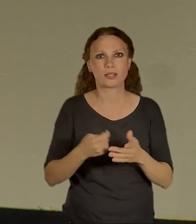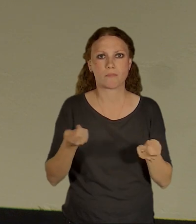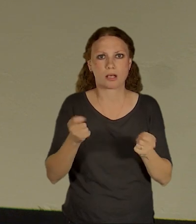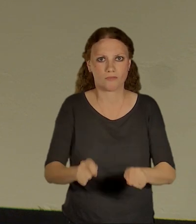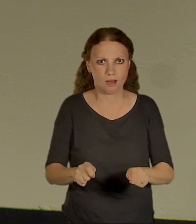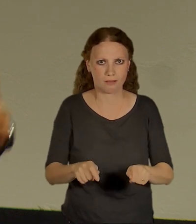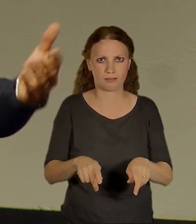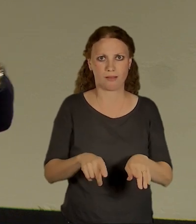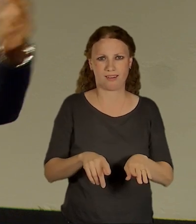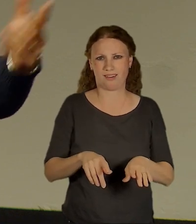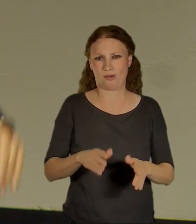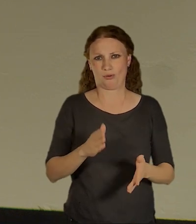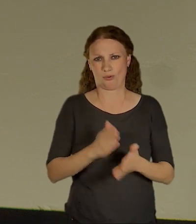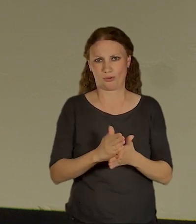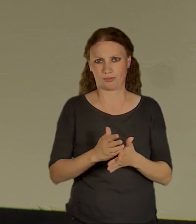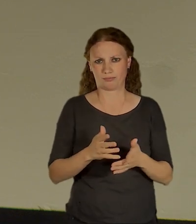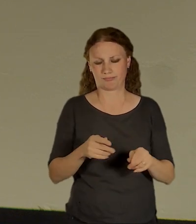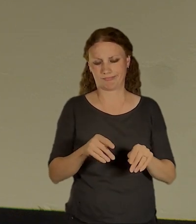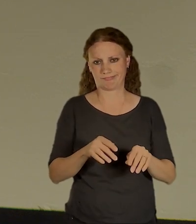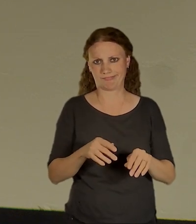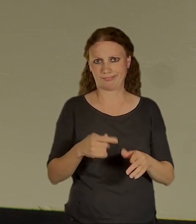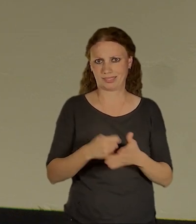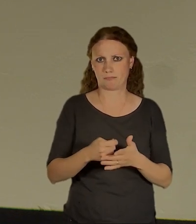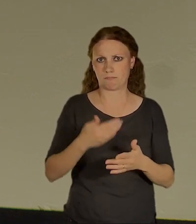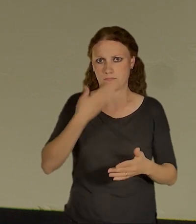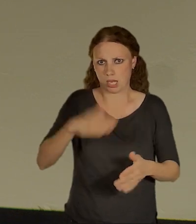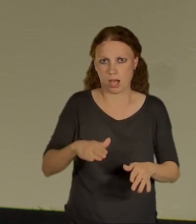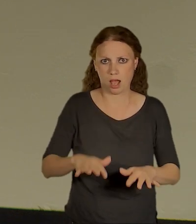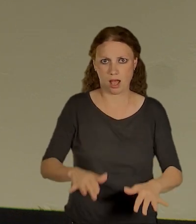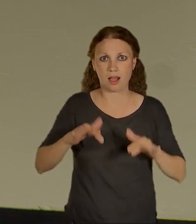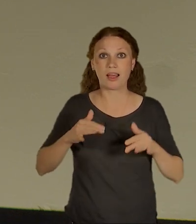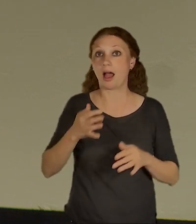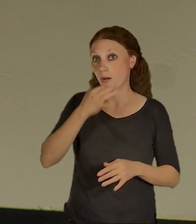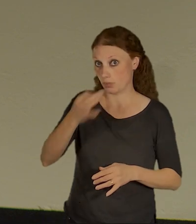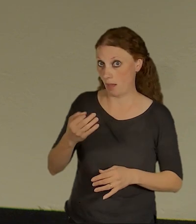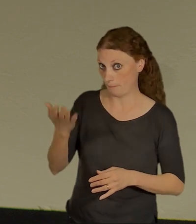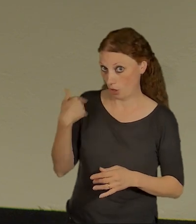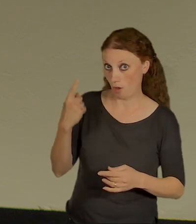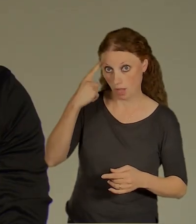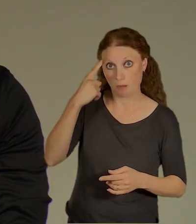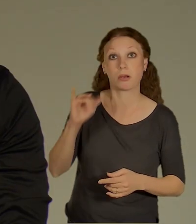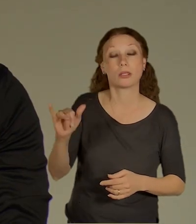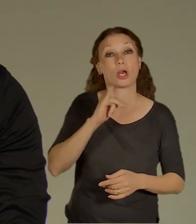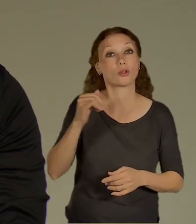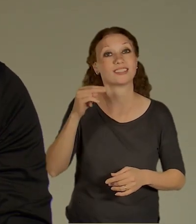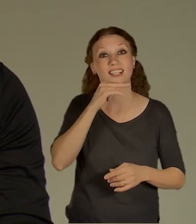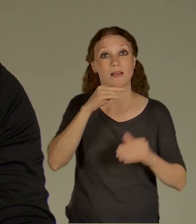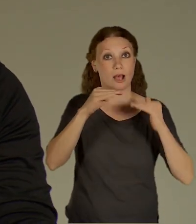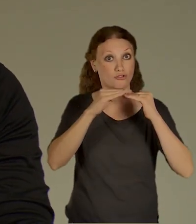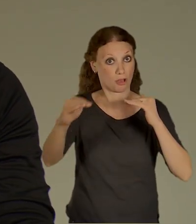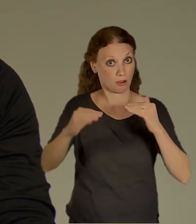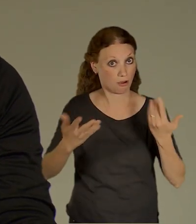byli na tom s těmito pokusy, protože evidentně už prototypujete, byl tam i prototyp zelené střechy. Samozřejmě, že tyhle